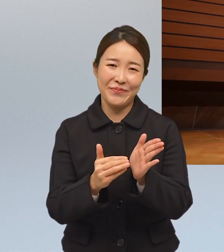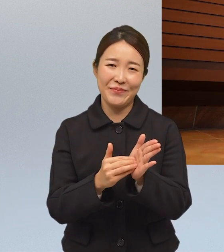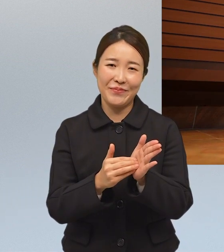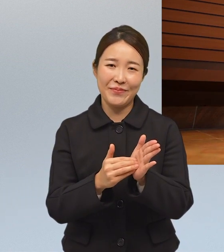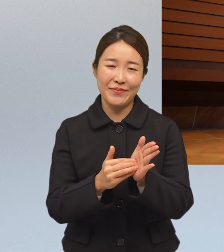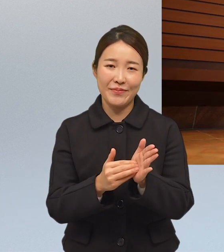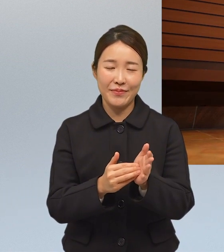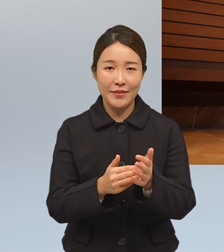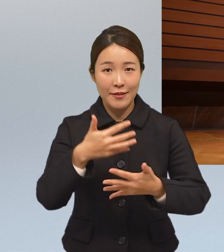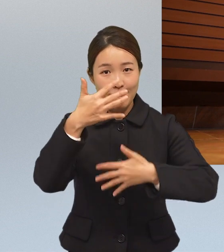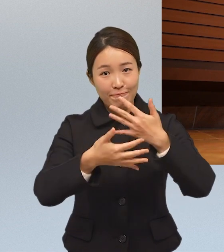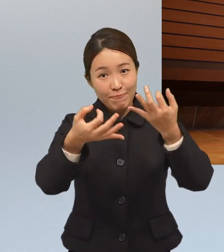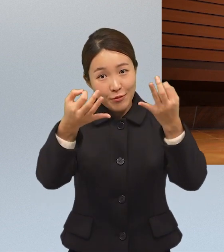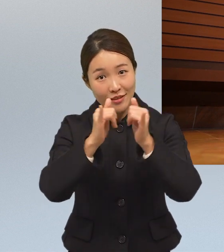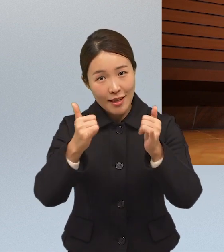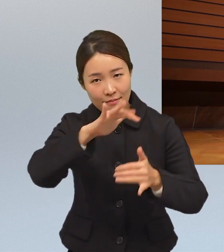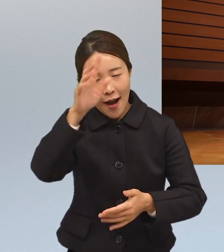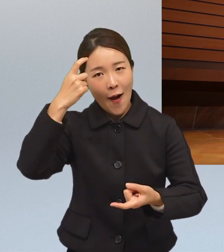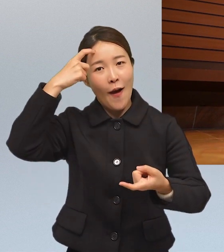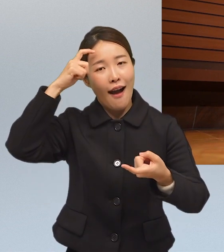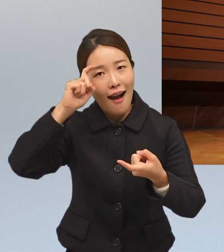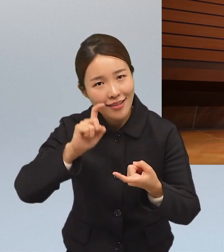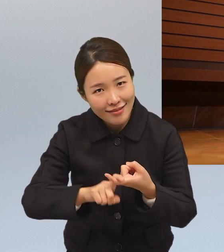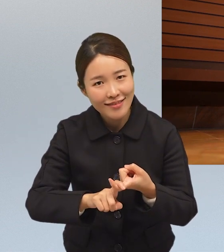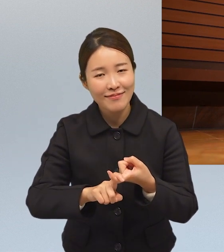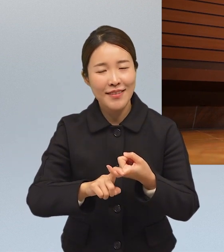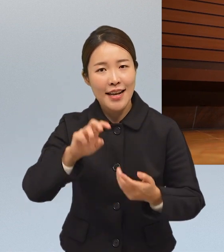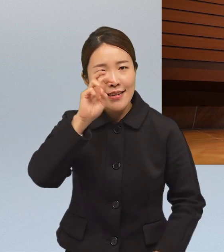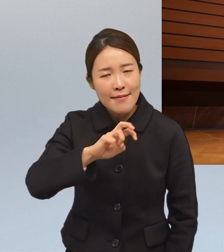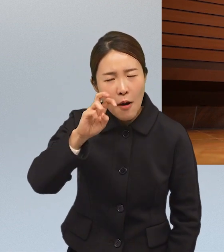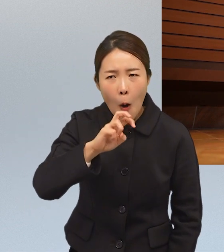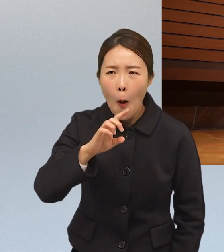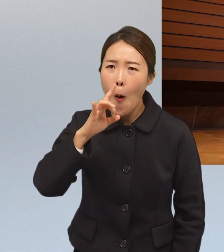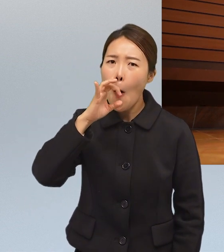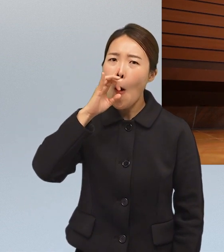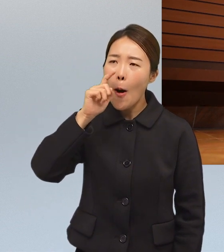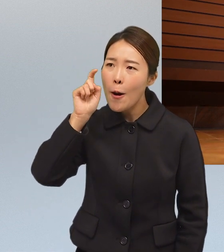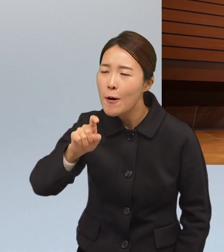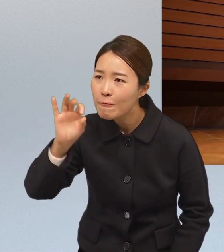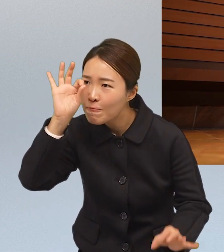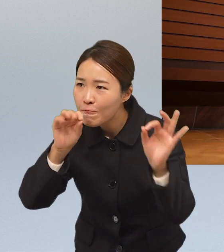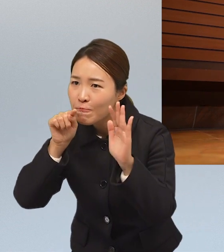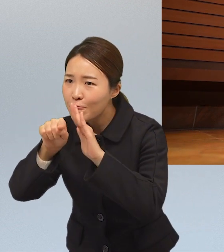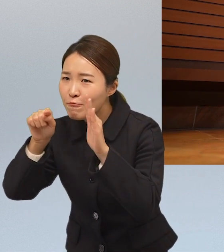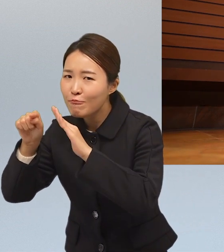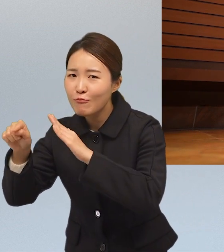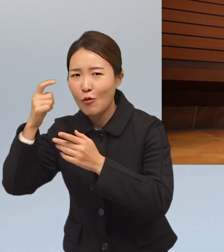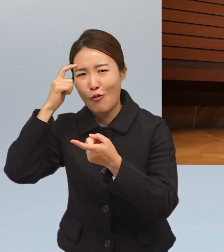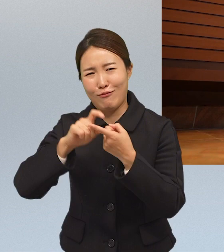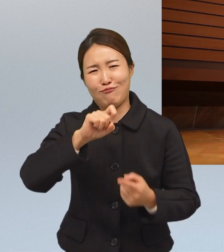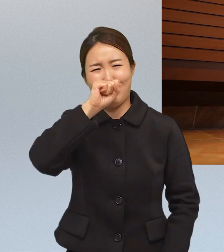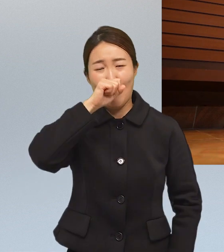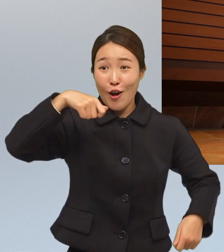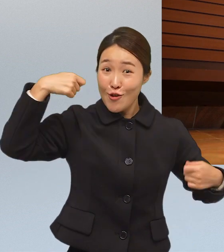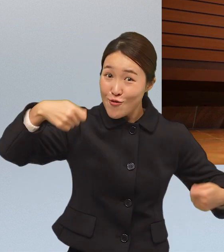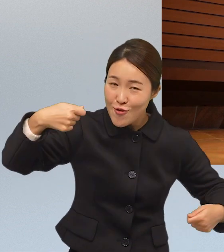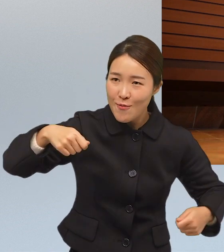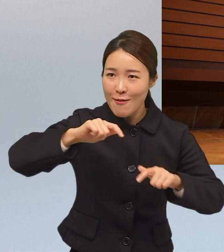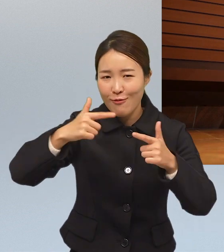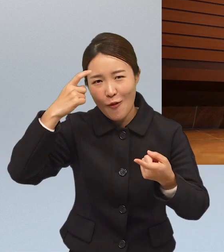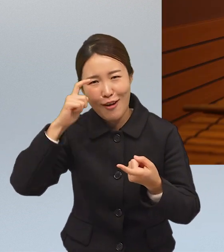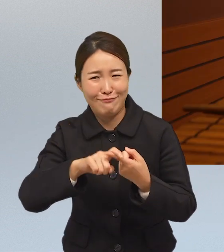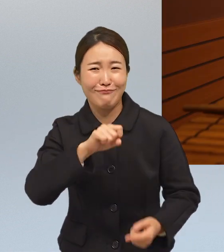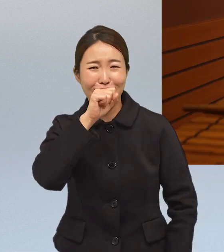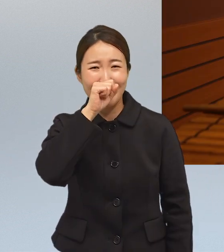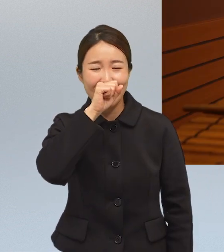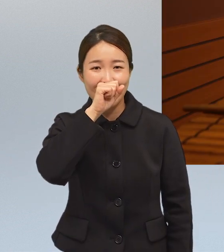얘기한 것으로 보시는 분들께서 좀 관심을 갖고 음악도 한번 찾아보시면 좋을 것 같고 춤도 한번 찾아보시면 좋을 것 같고